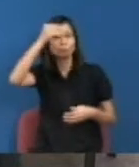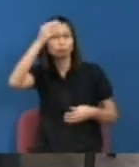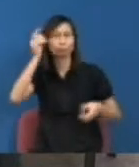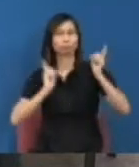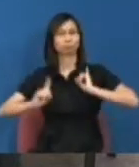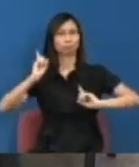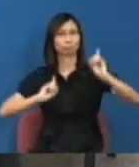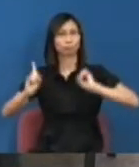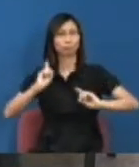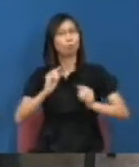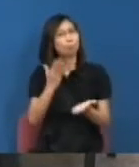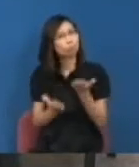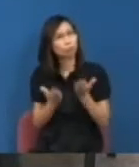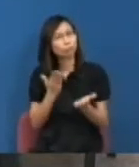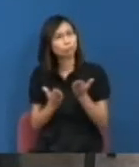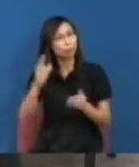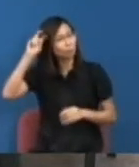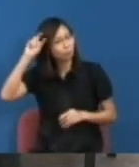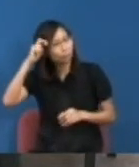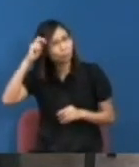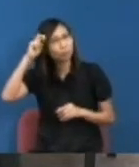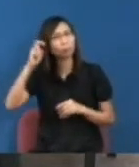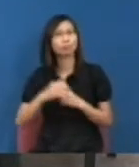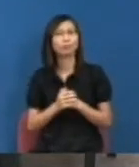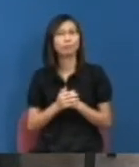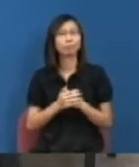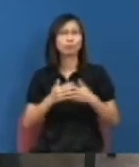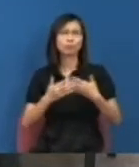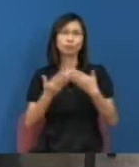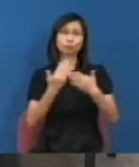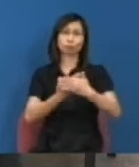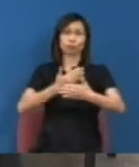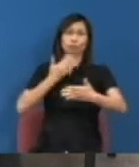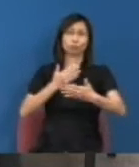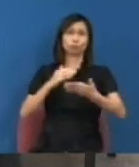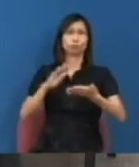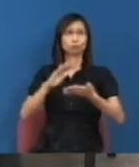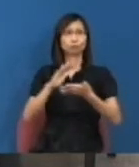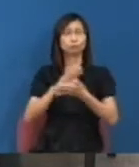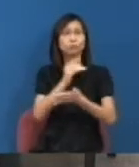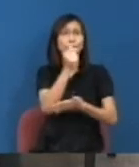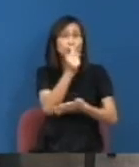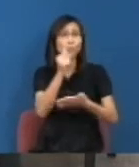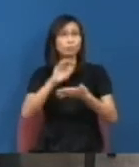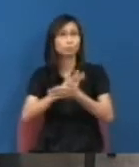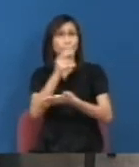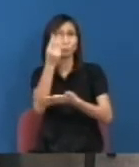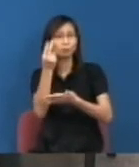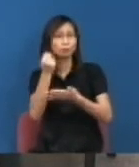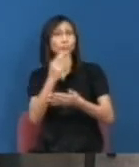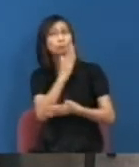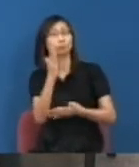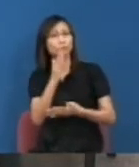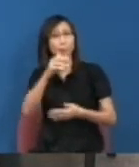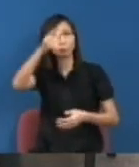我們都探討就是其實近這10、20年期間大學本身由於這個